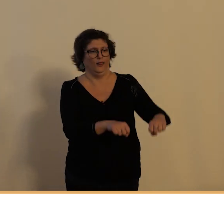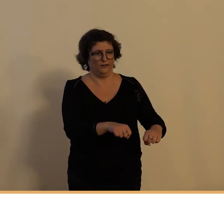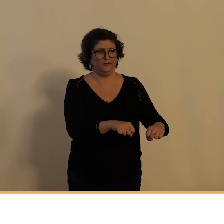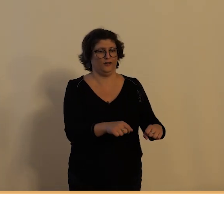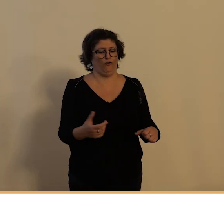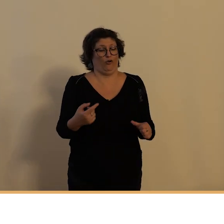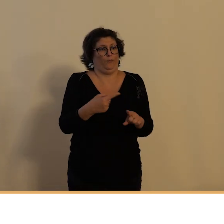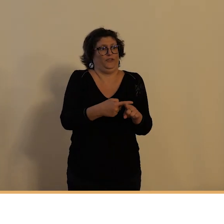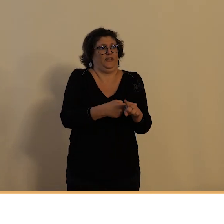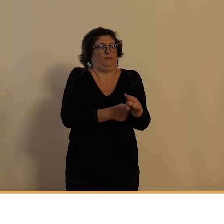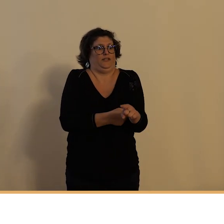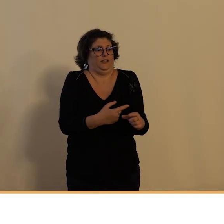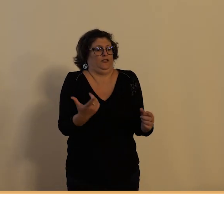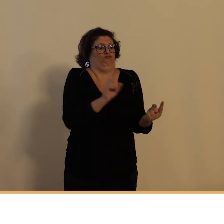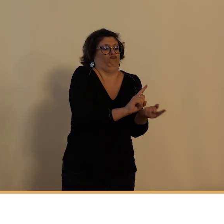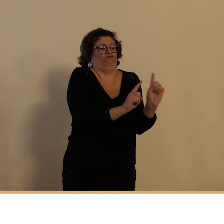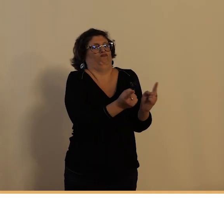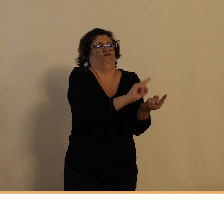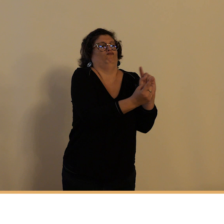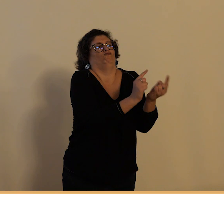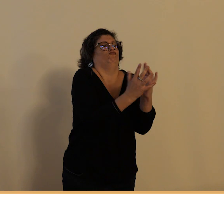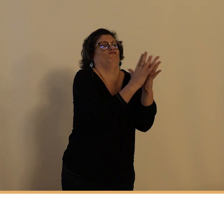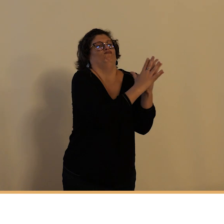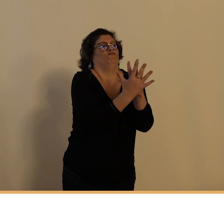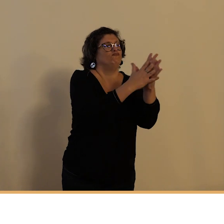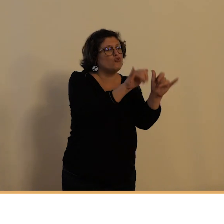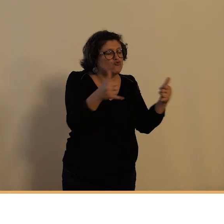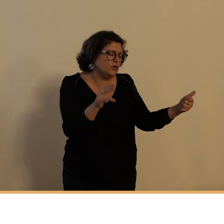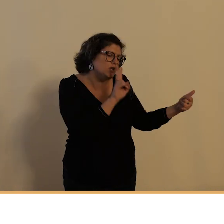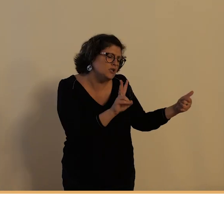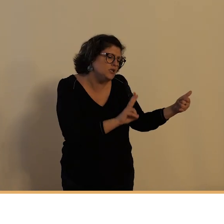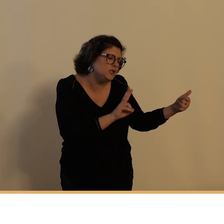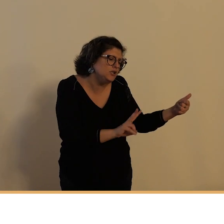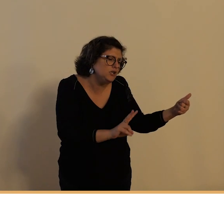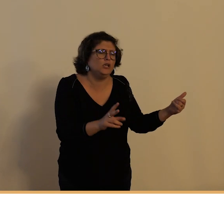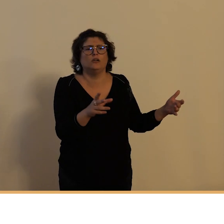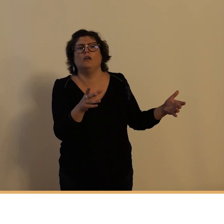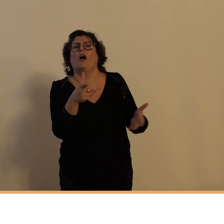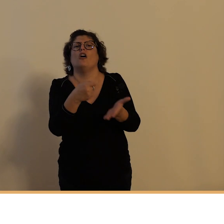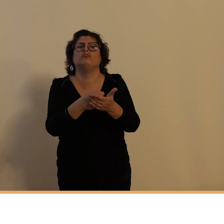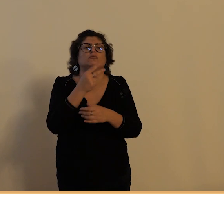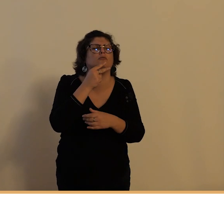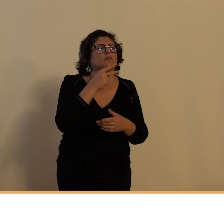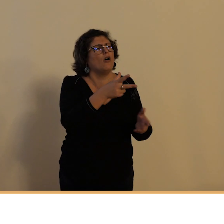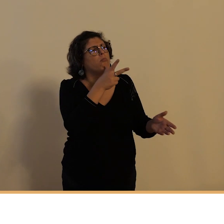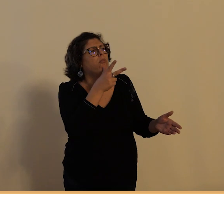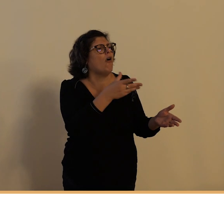chaque fois sur les formes de sociabilité on notera dans la vie quotidienne des tourangeaux la présence